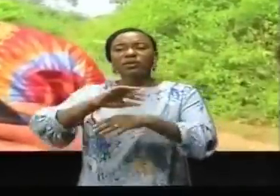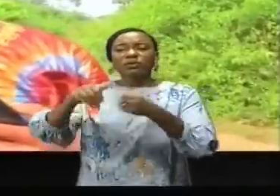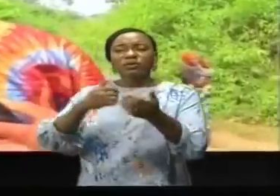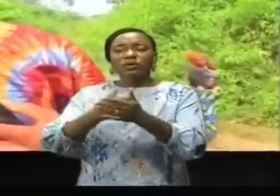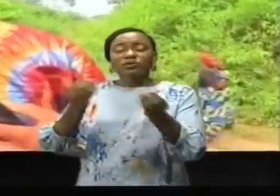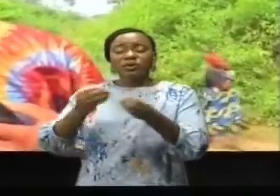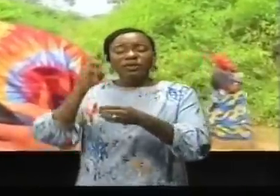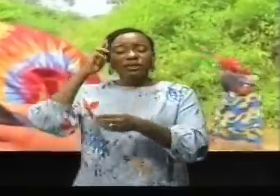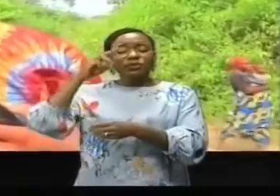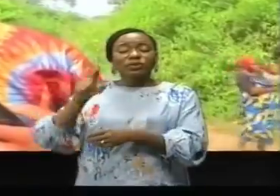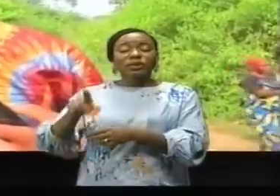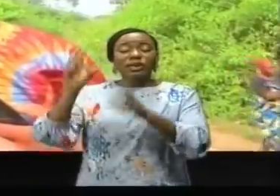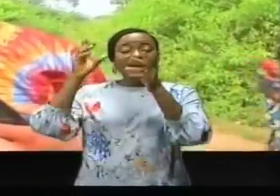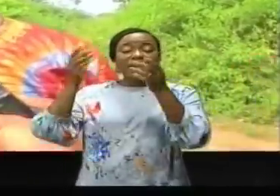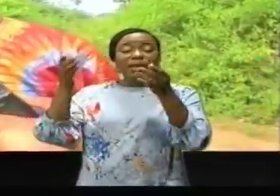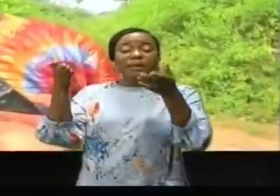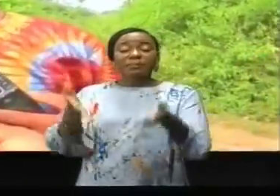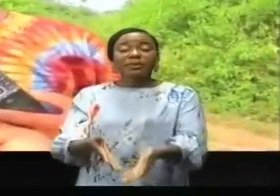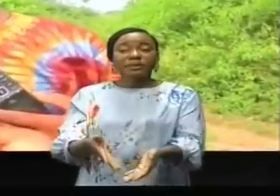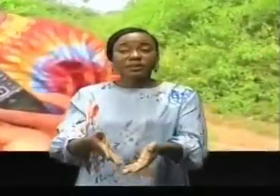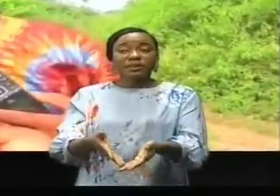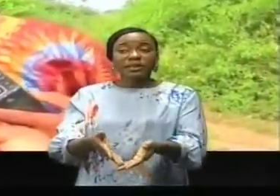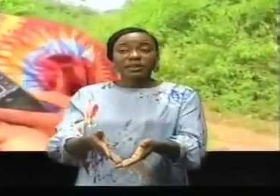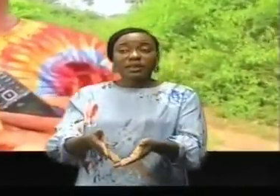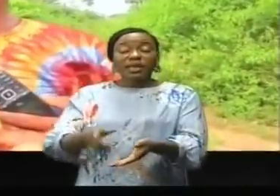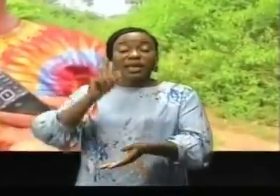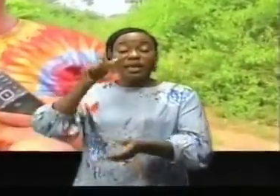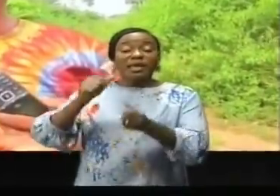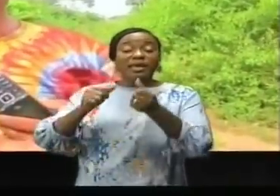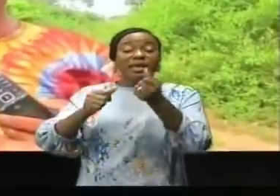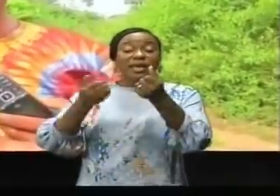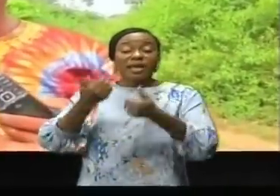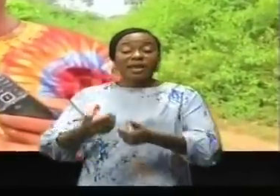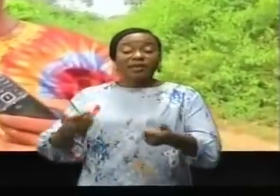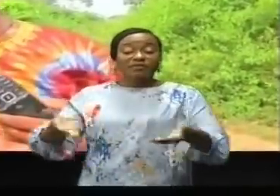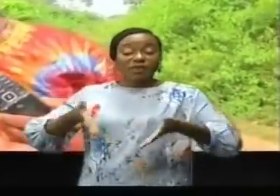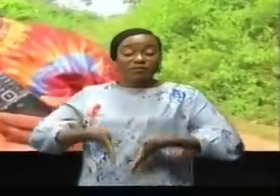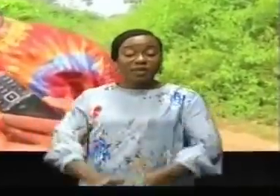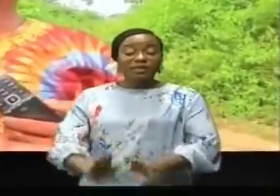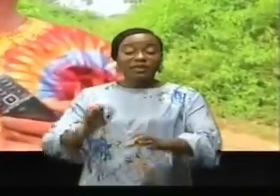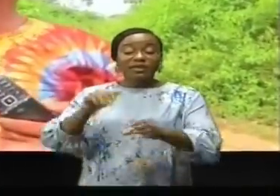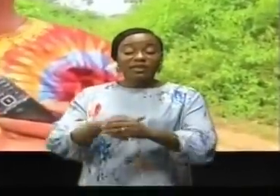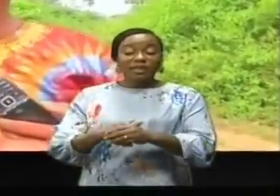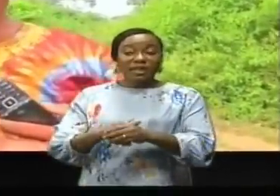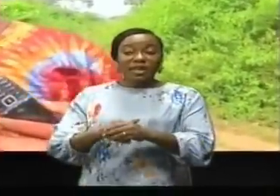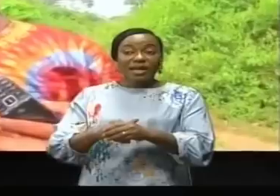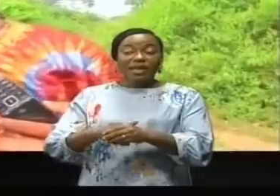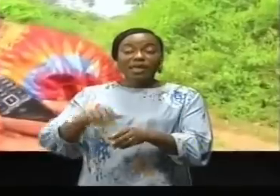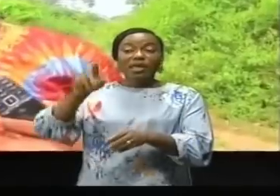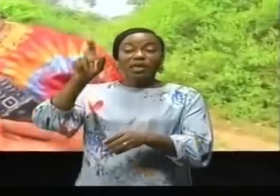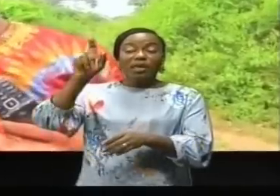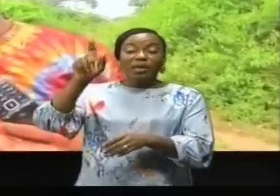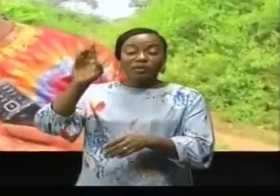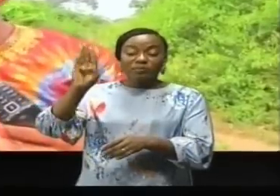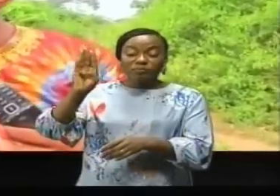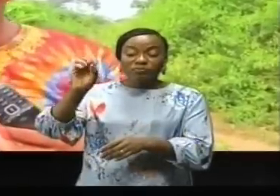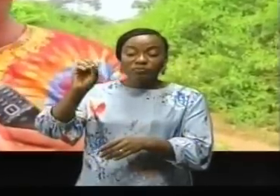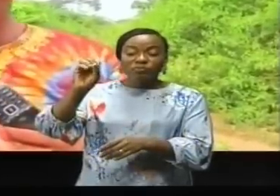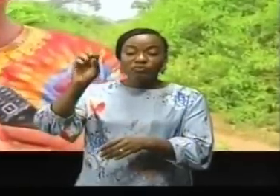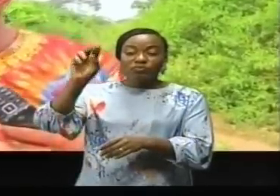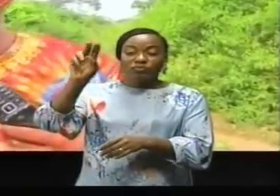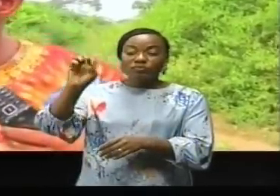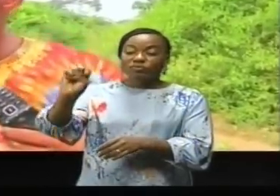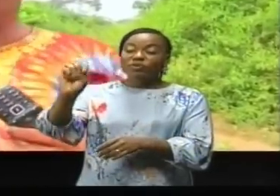pour laquelle la présence d'un de Boende au nom de Félix Bossekota qui est venu voir le